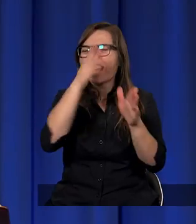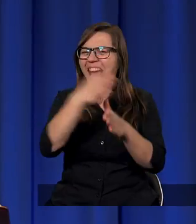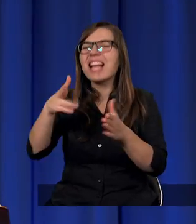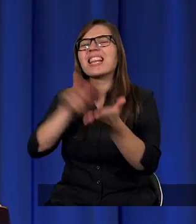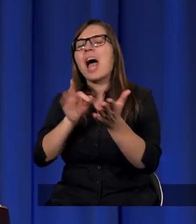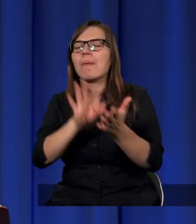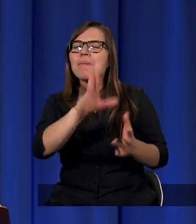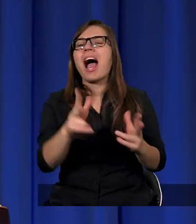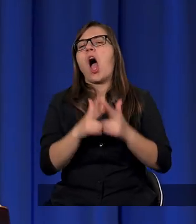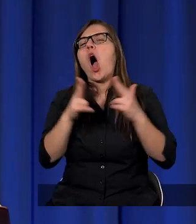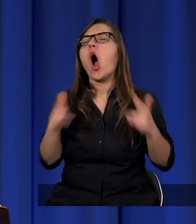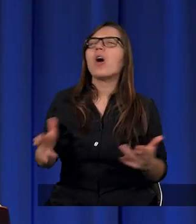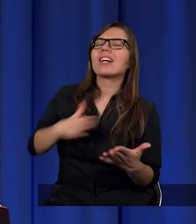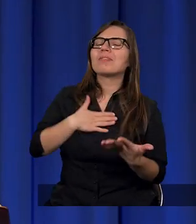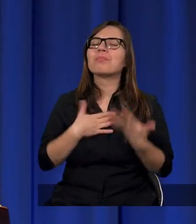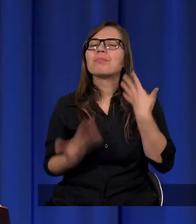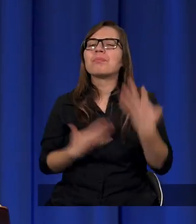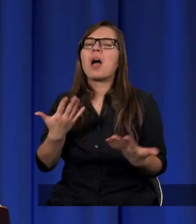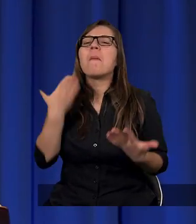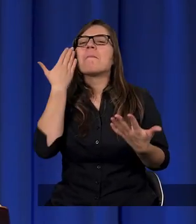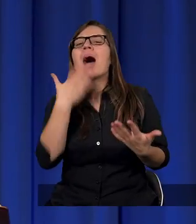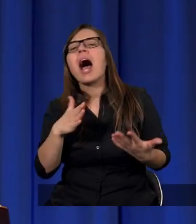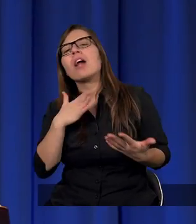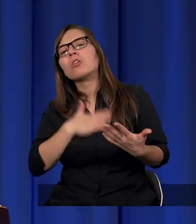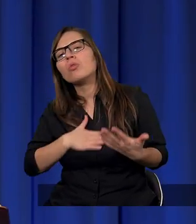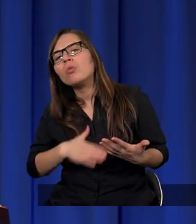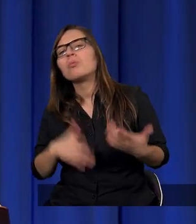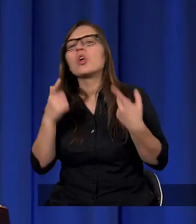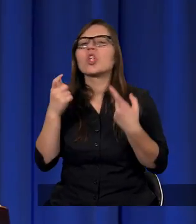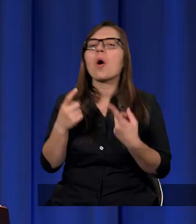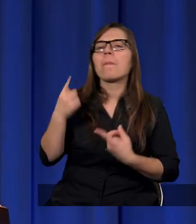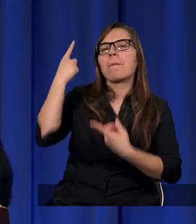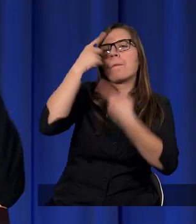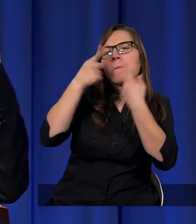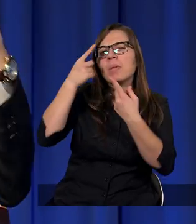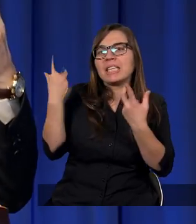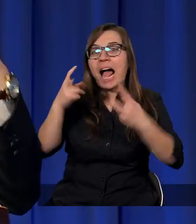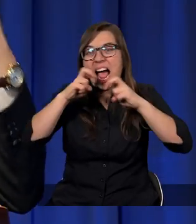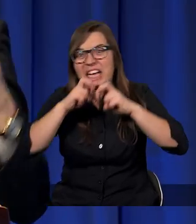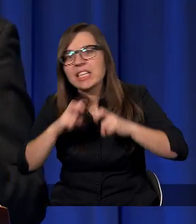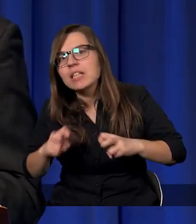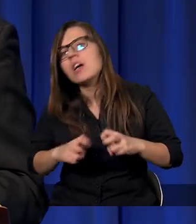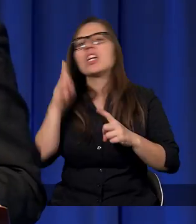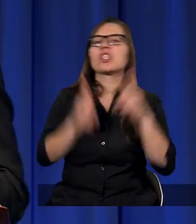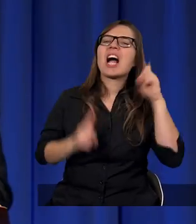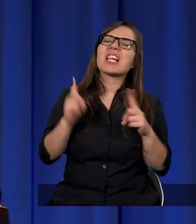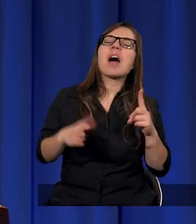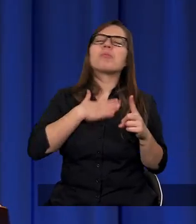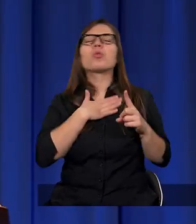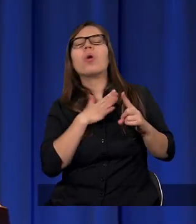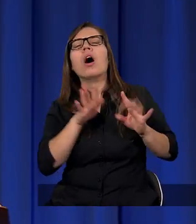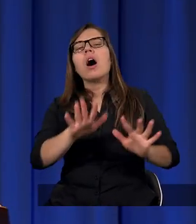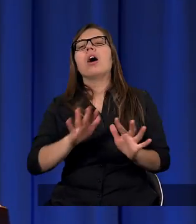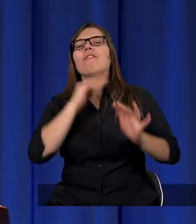pewno taki okres, że lubi bardziej troszkę na tym się zastanowić, czasem na tym. Jest taka potrzeba, z różnych względów to może być.